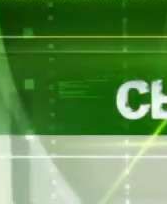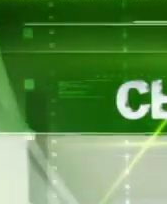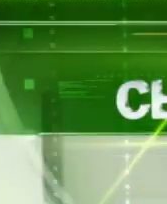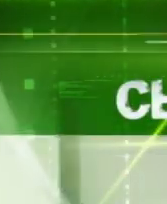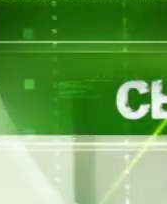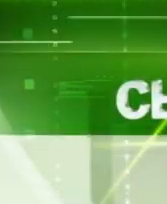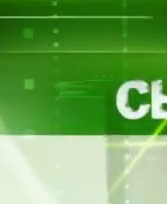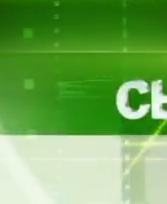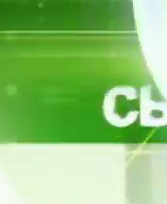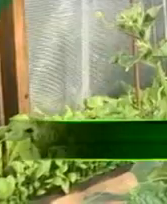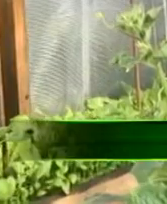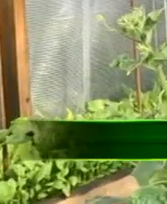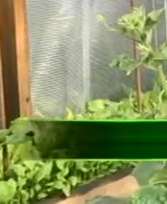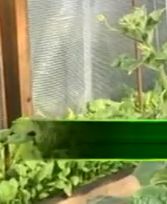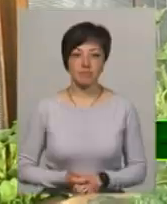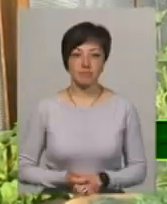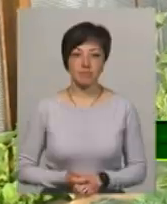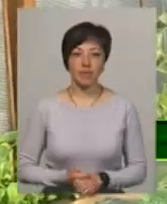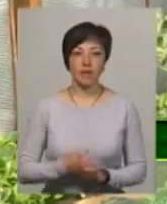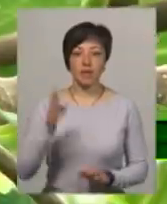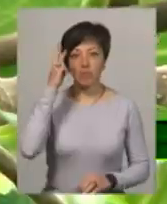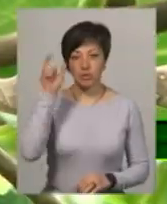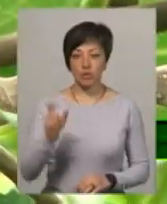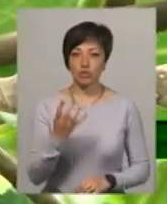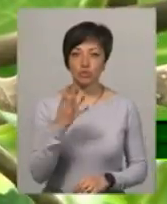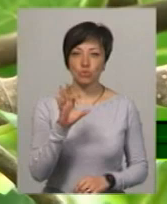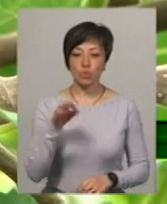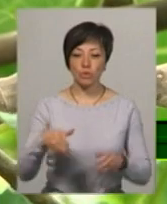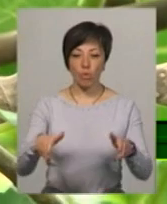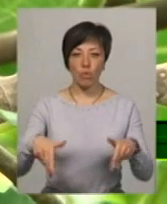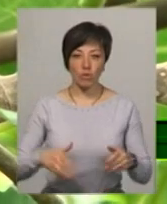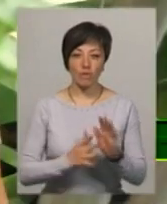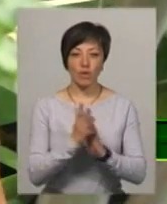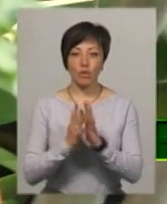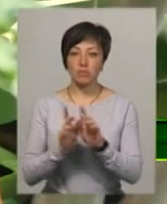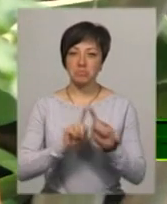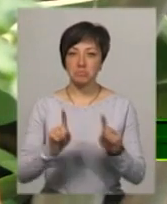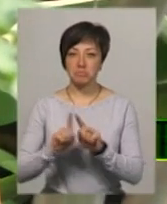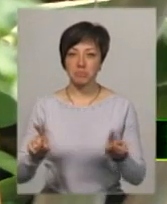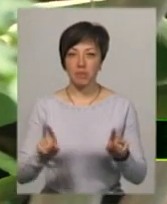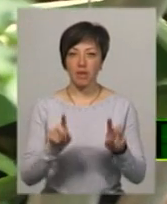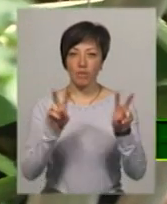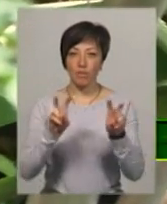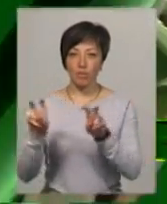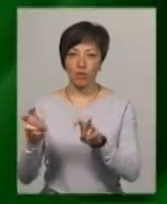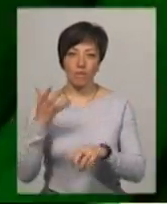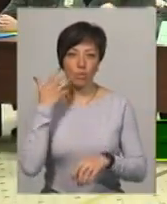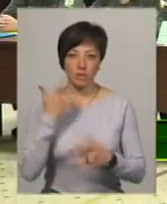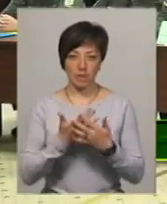Музика Хмельничани на 400-х присадибної ділянки вирощують екзотичну городону й фрукти.